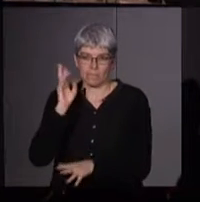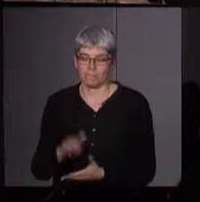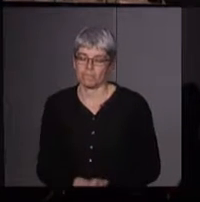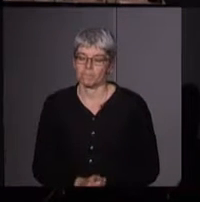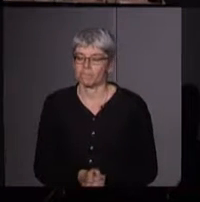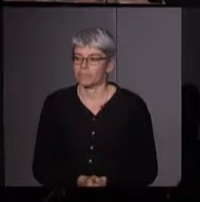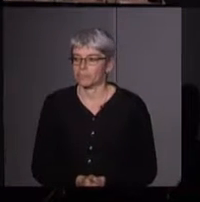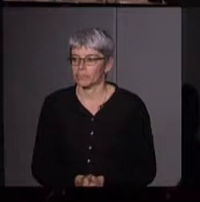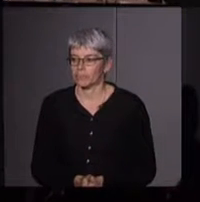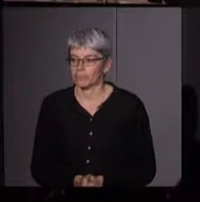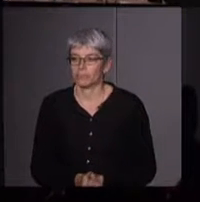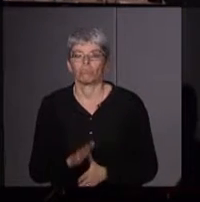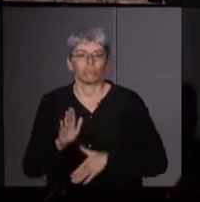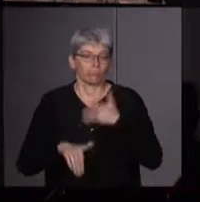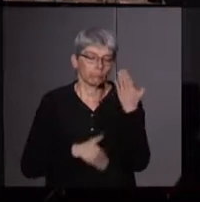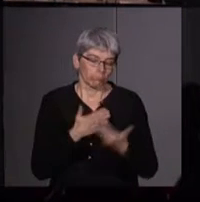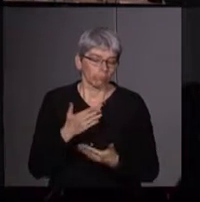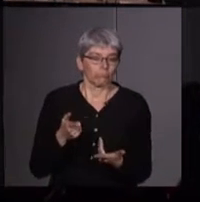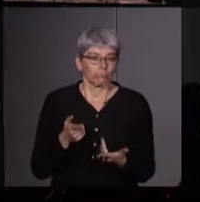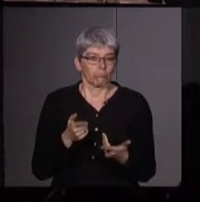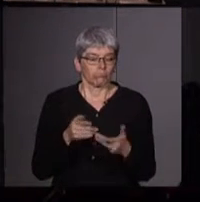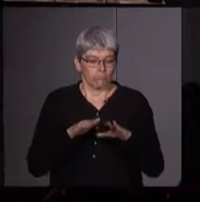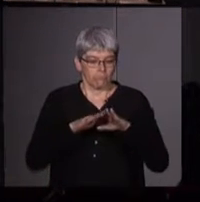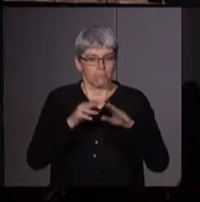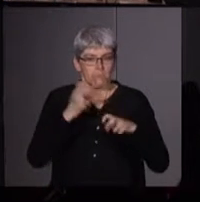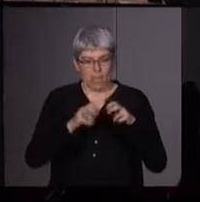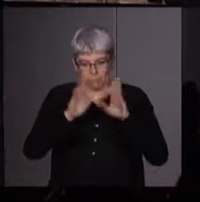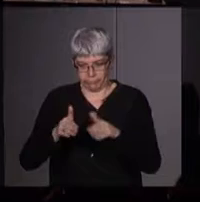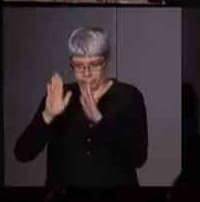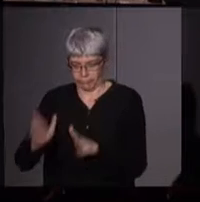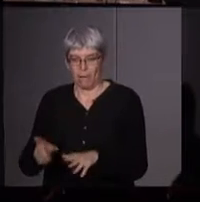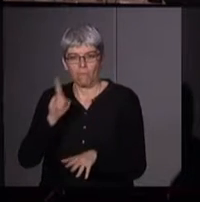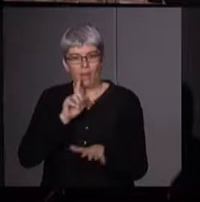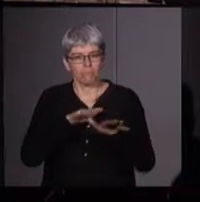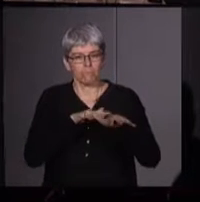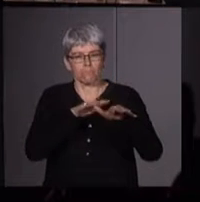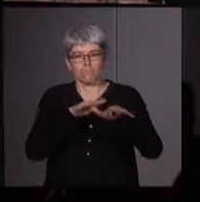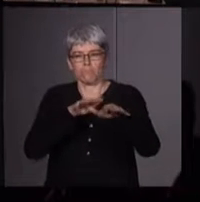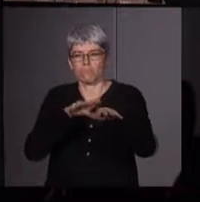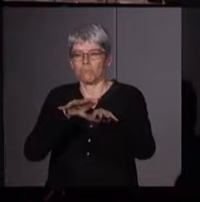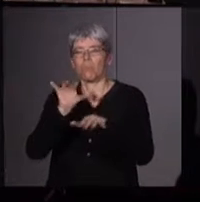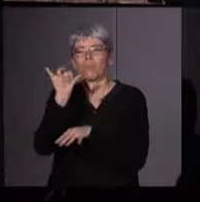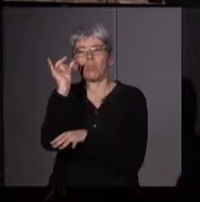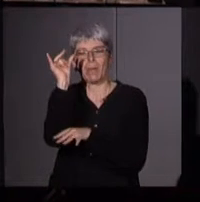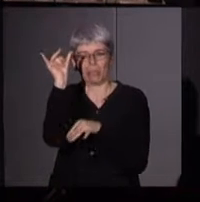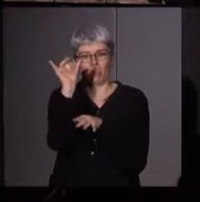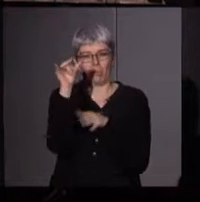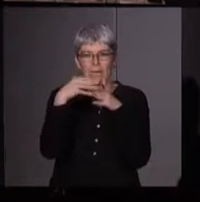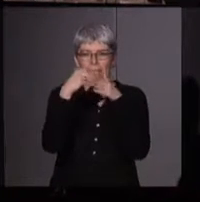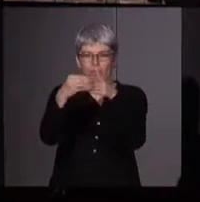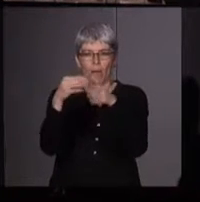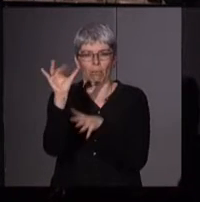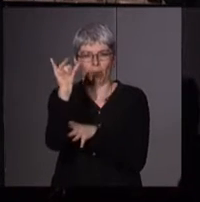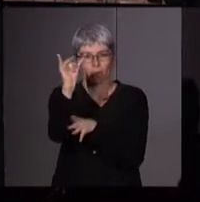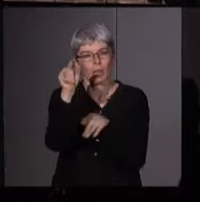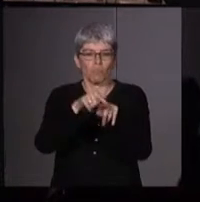Donc, après avoir déposé toutes les pierres, les femmes se laissent guider par leur première poupée qui est la poupée du deuil